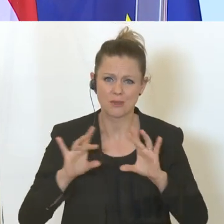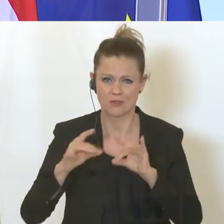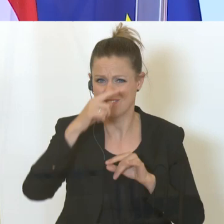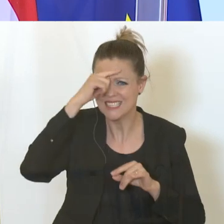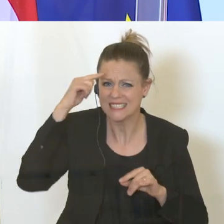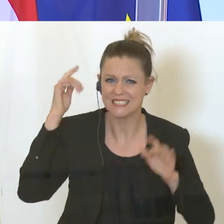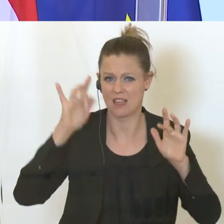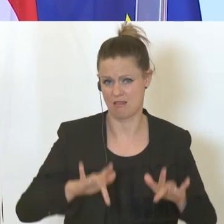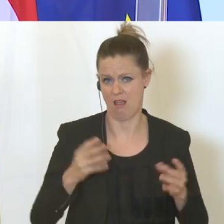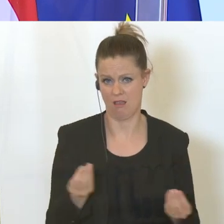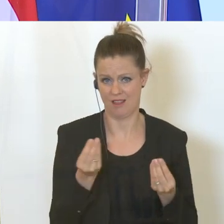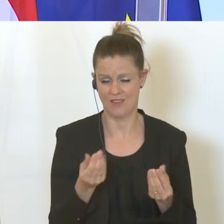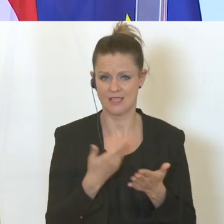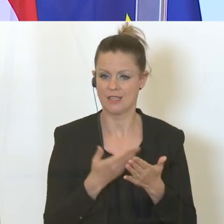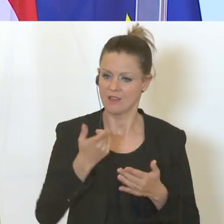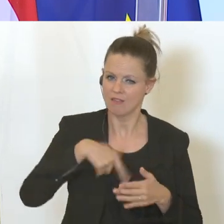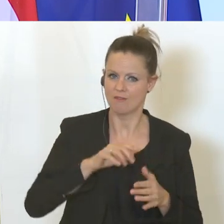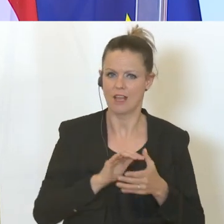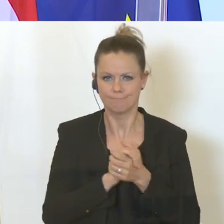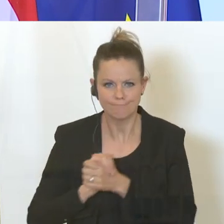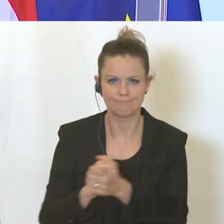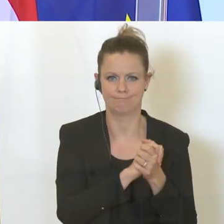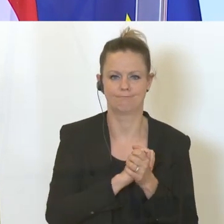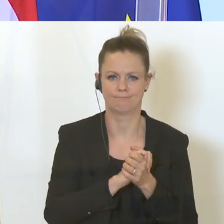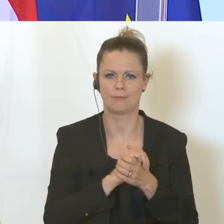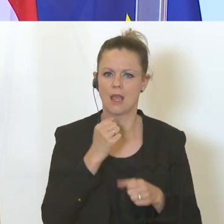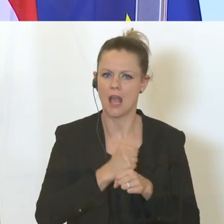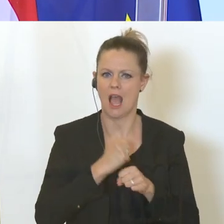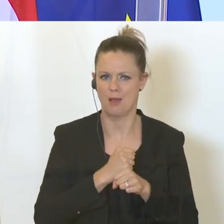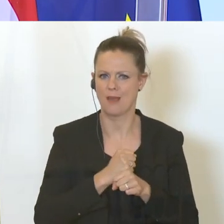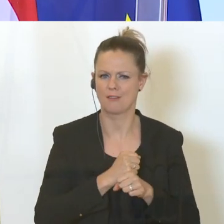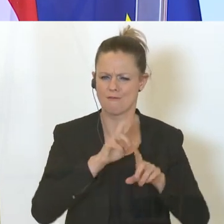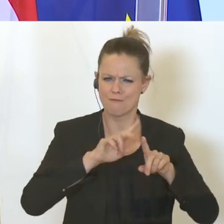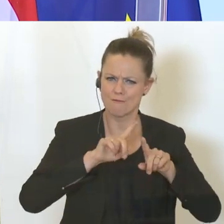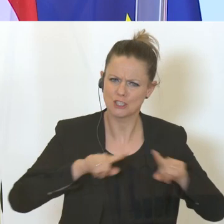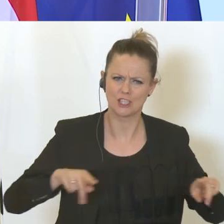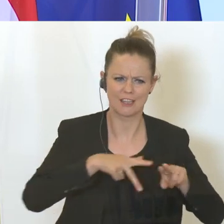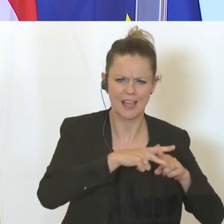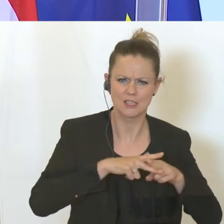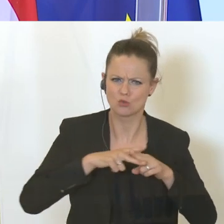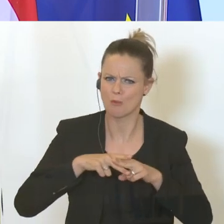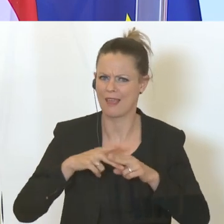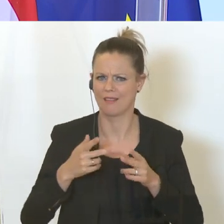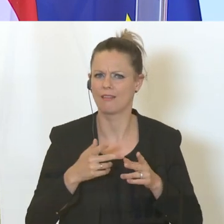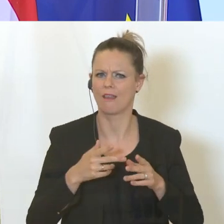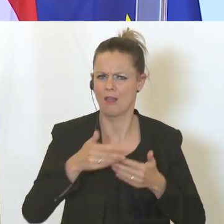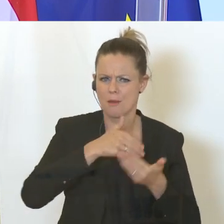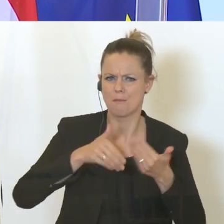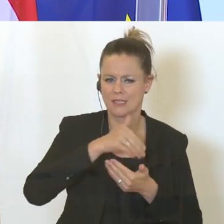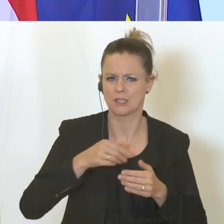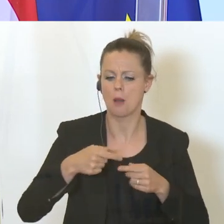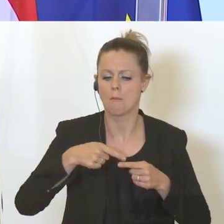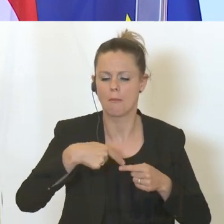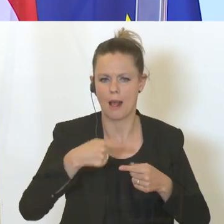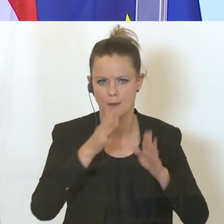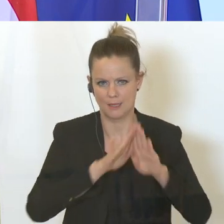Sinn auch nachzugehen und hier arbeiten wir in vereinten Kräften mit den Instrumenten MIX, den wir schon in Kürze auch dazu kommunizieren werden.